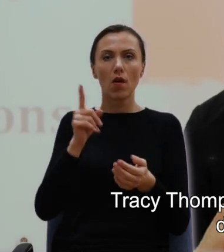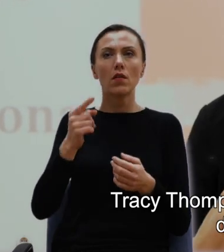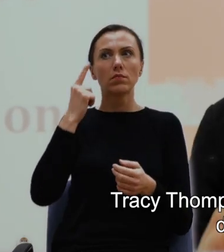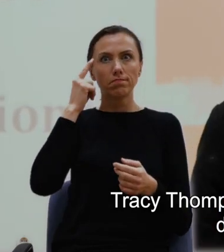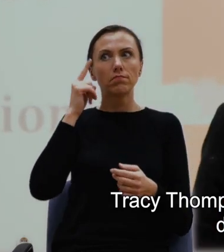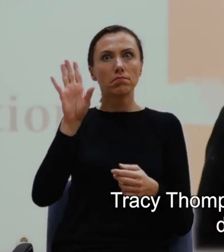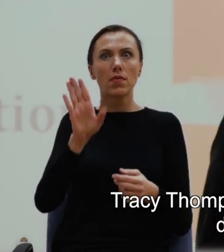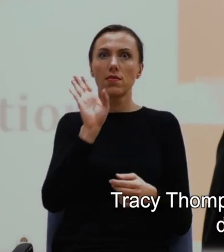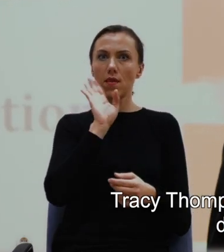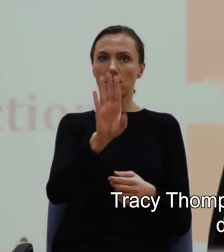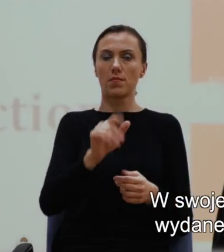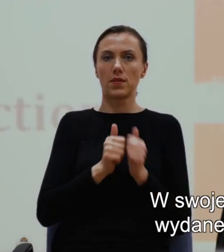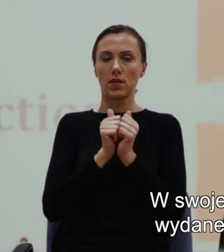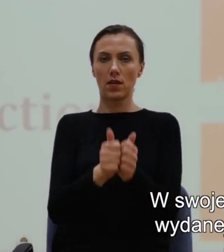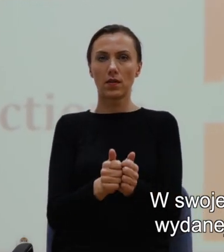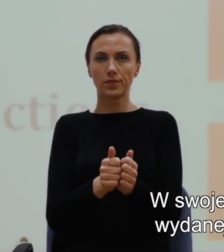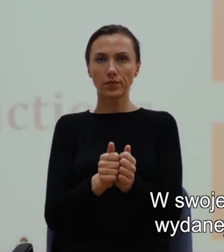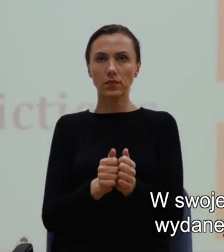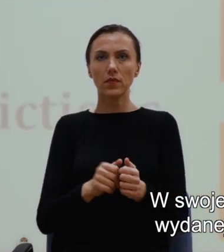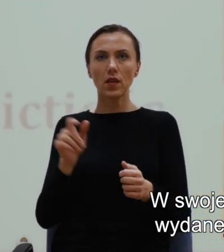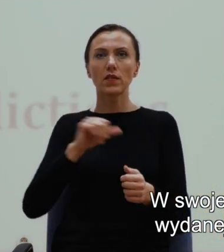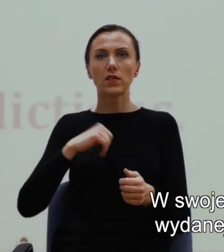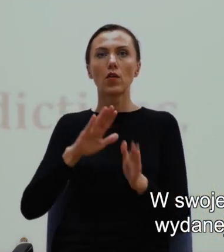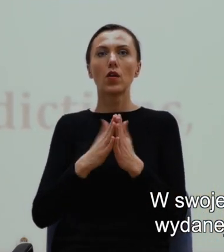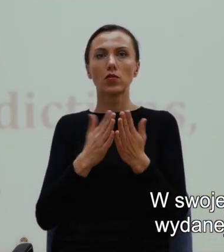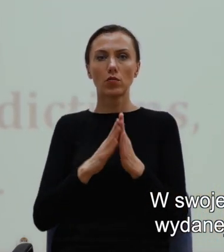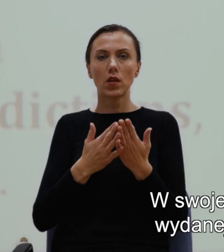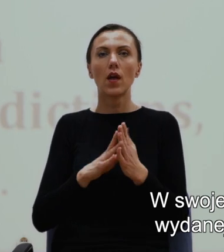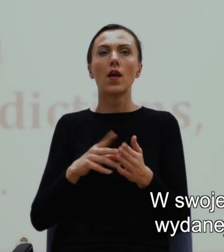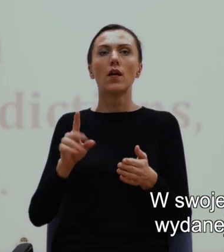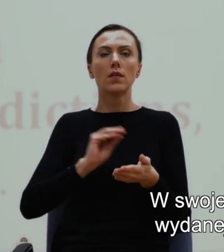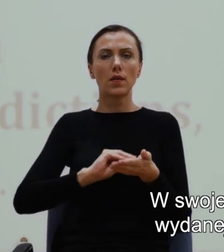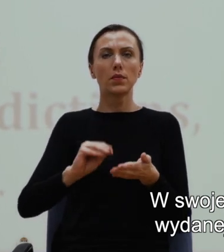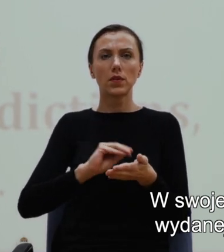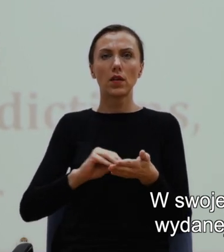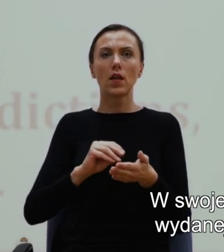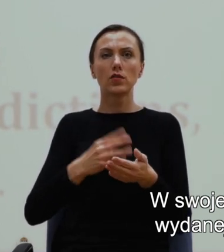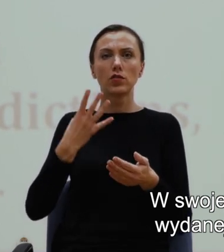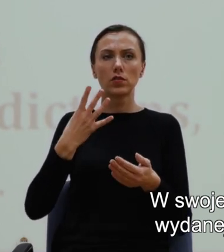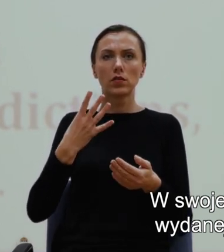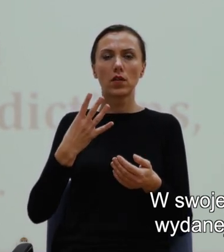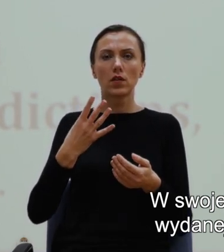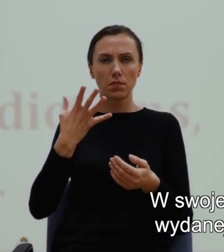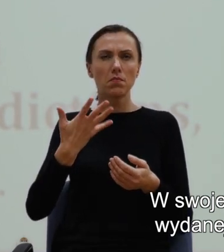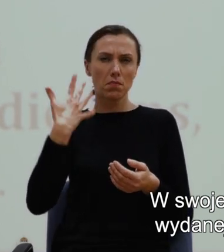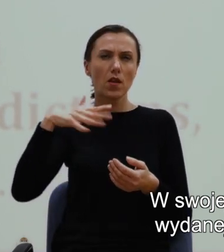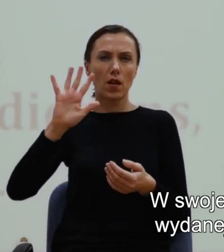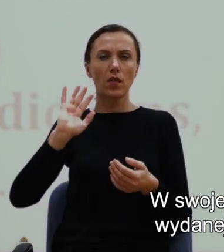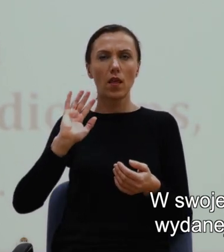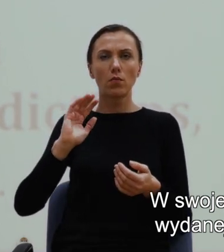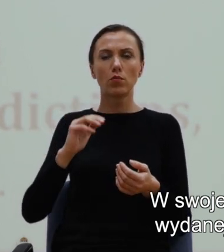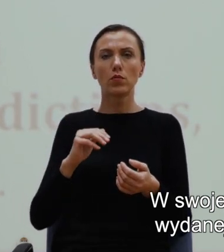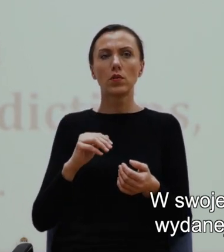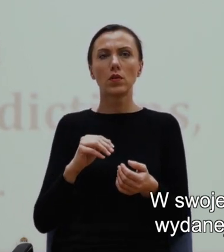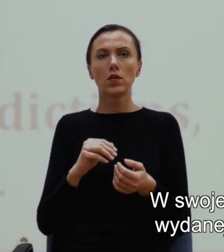dochoszła do podobnego wniosku. Jest w swojej książce The New Mind of the South, wydanej 4-5 lat temu,